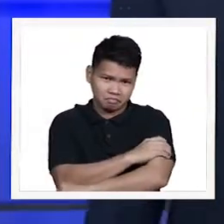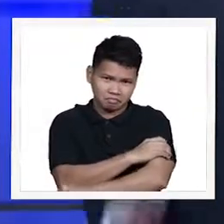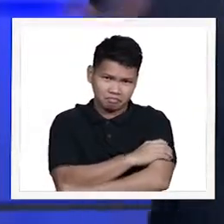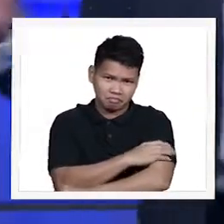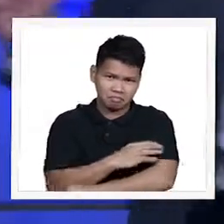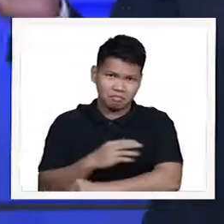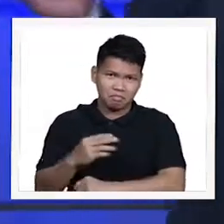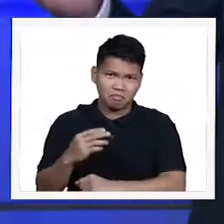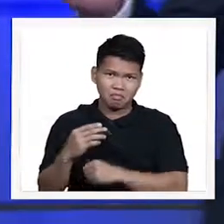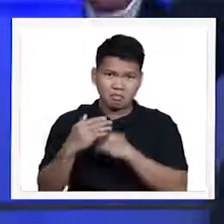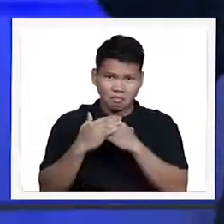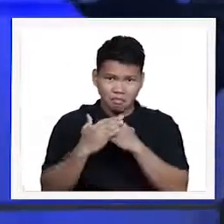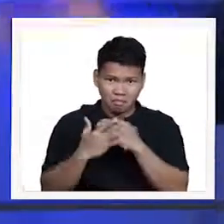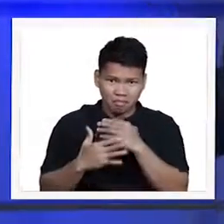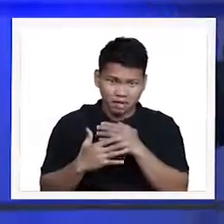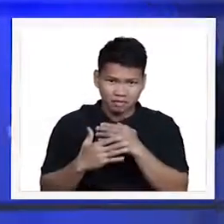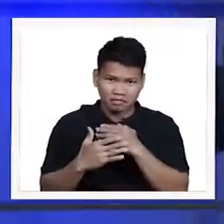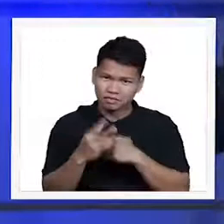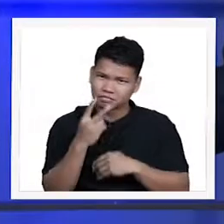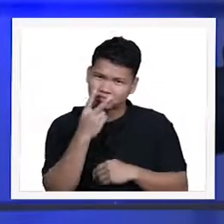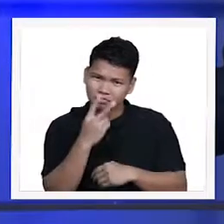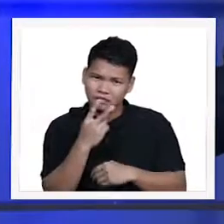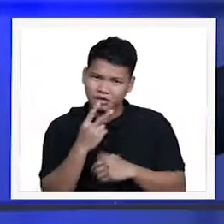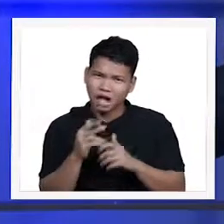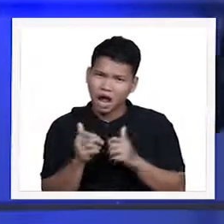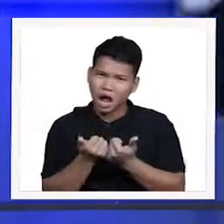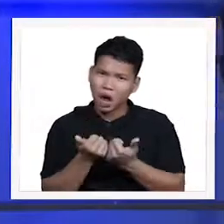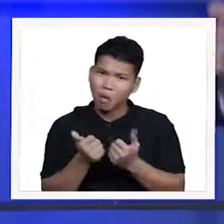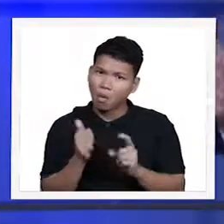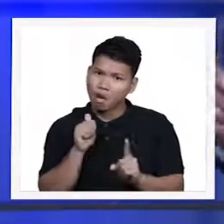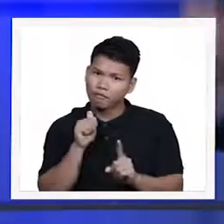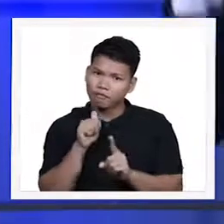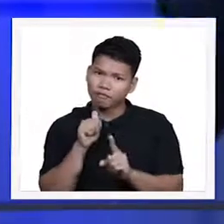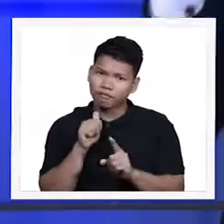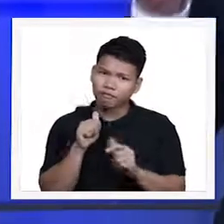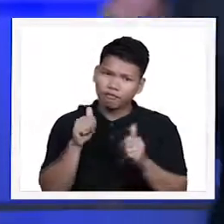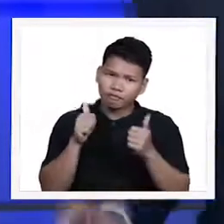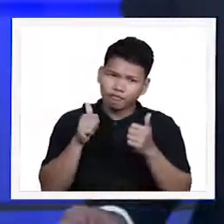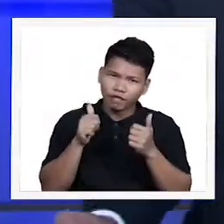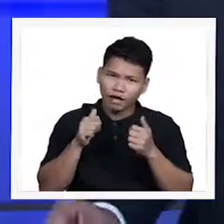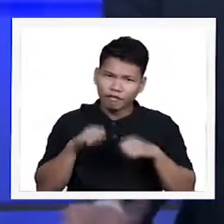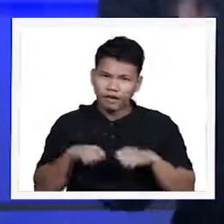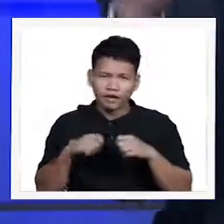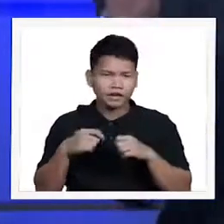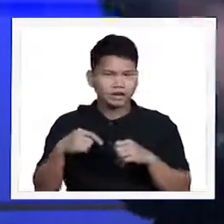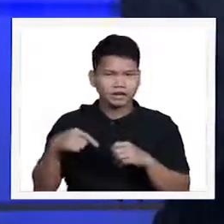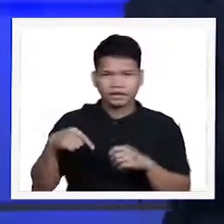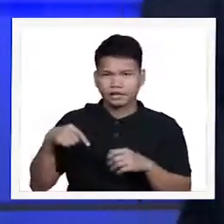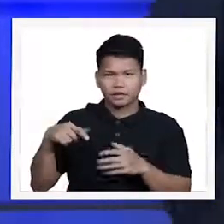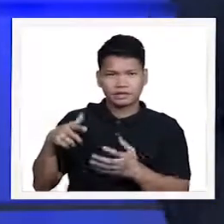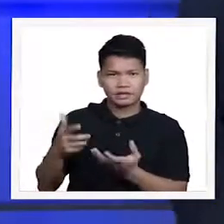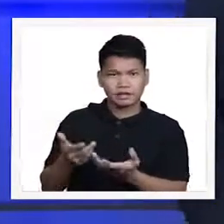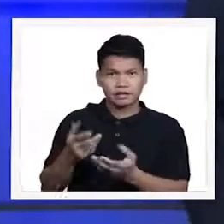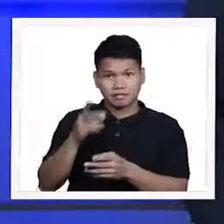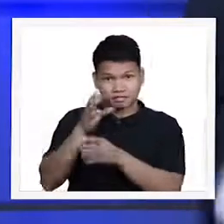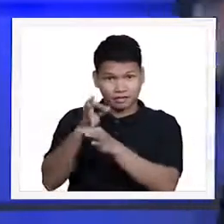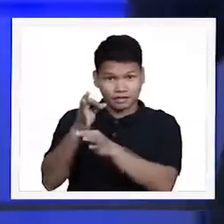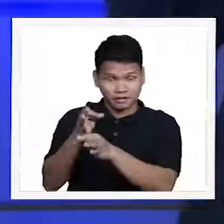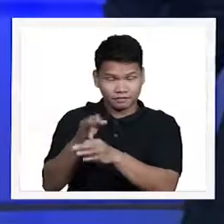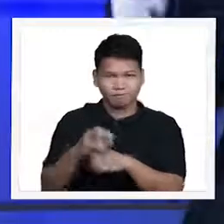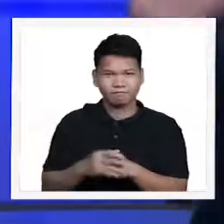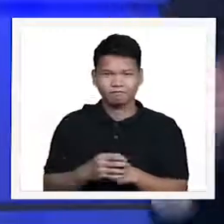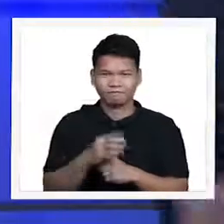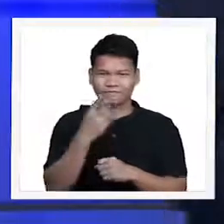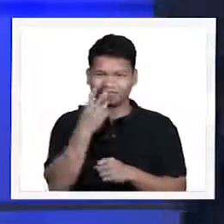Meron bang epekto ito? Sa blood pressure ng isang tao, ang kanyang pananampalataya,